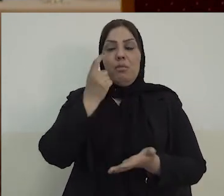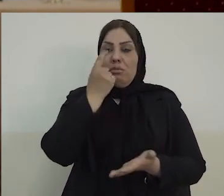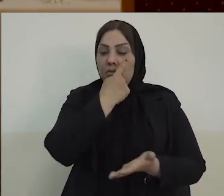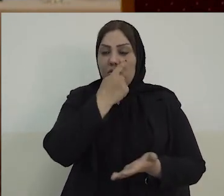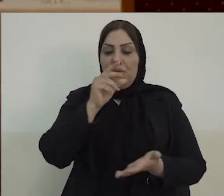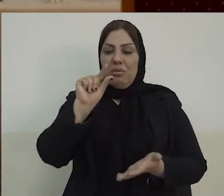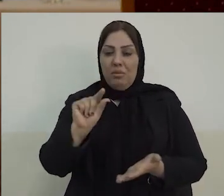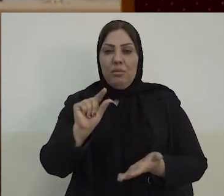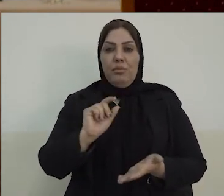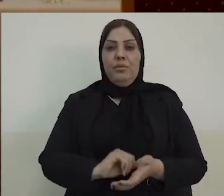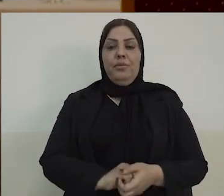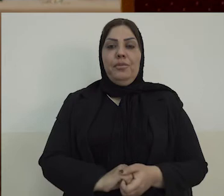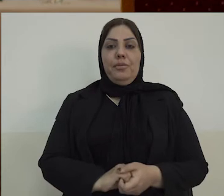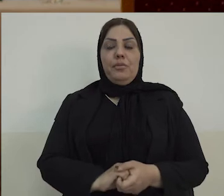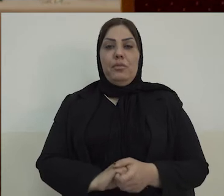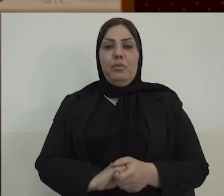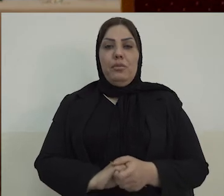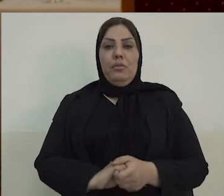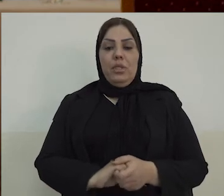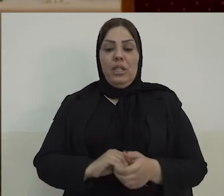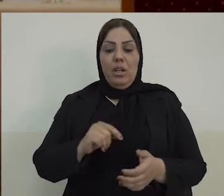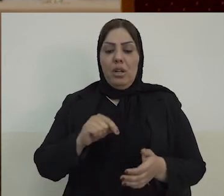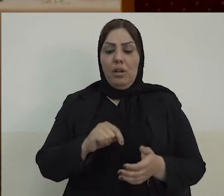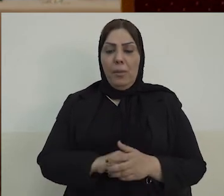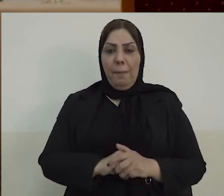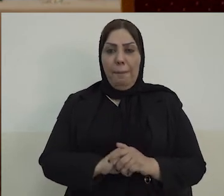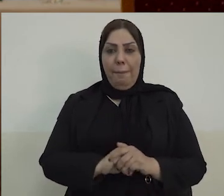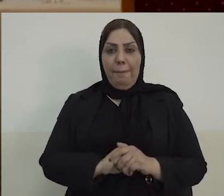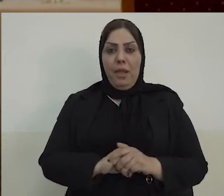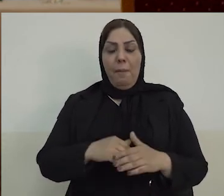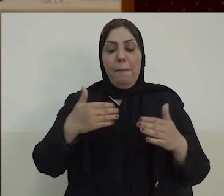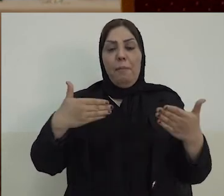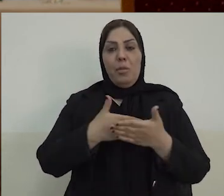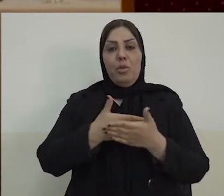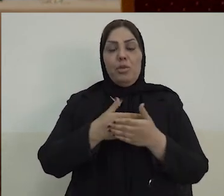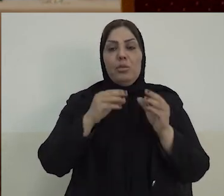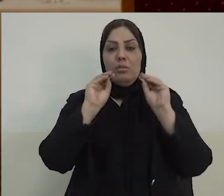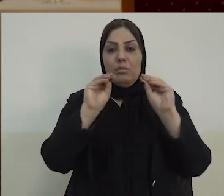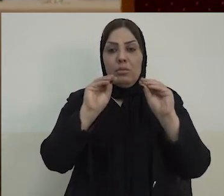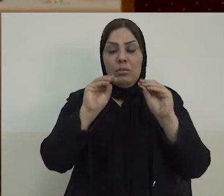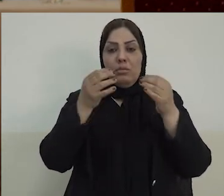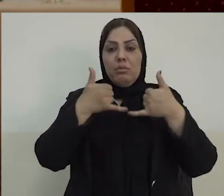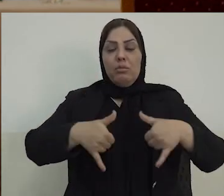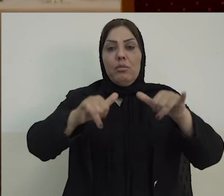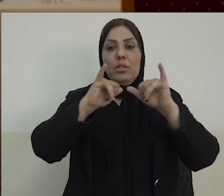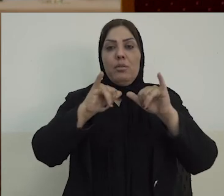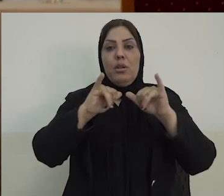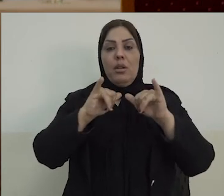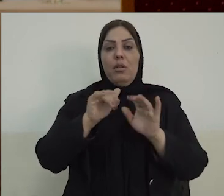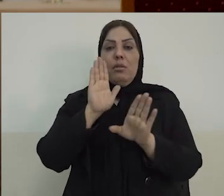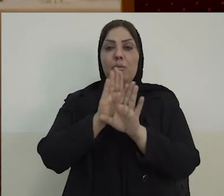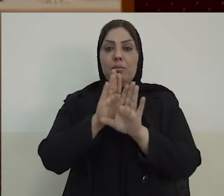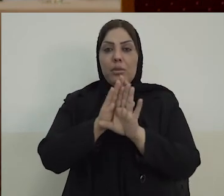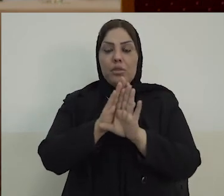لسر رجع كمندامان كورو ولسر بجي كمندامان كوروه مثلا اما دوا كارشين لرخ راوكاني